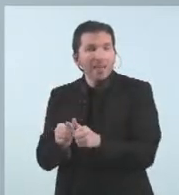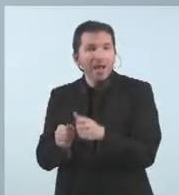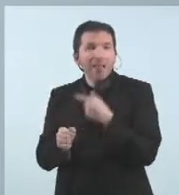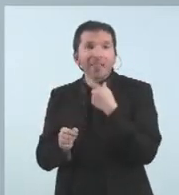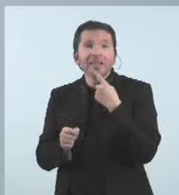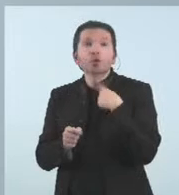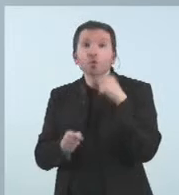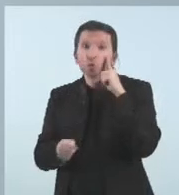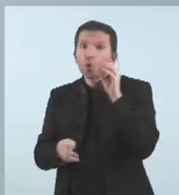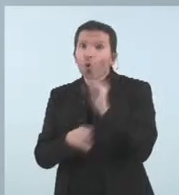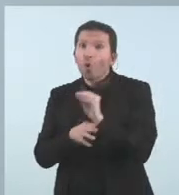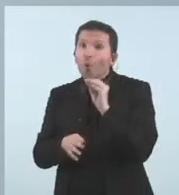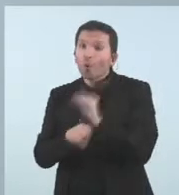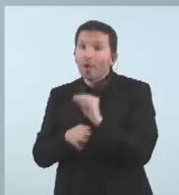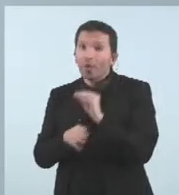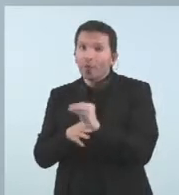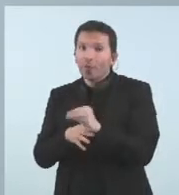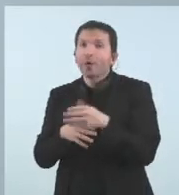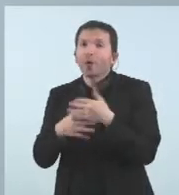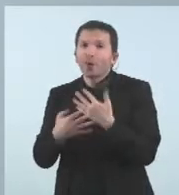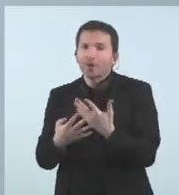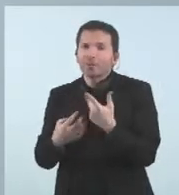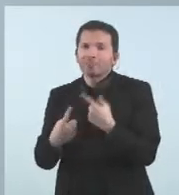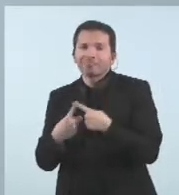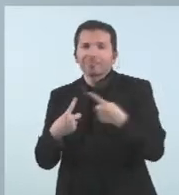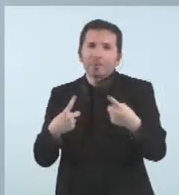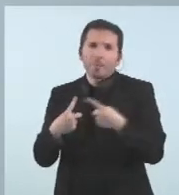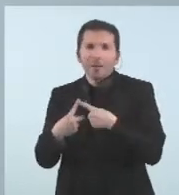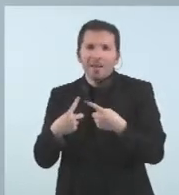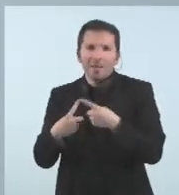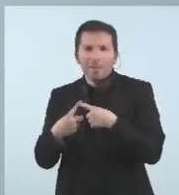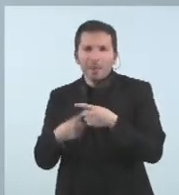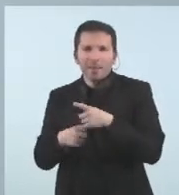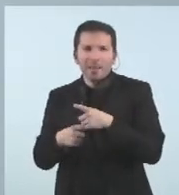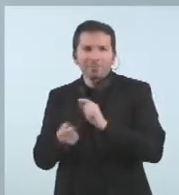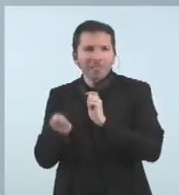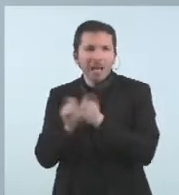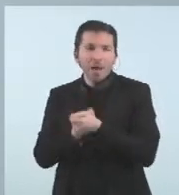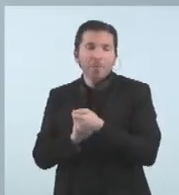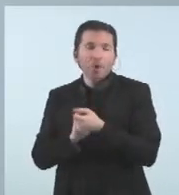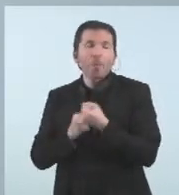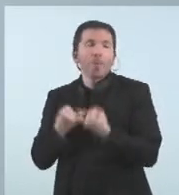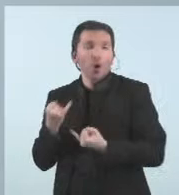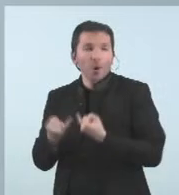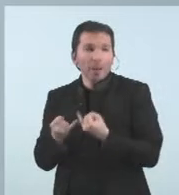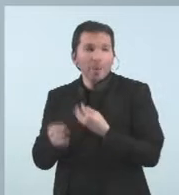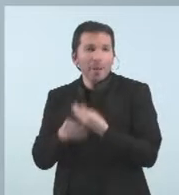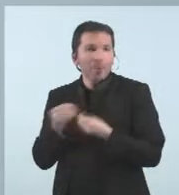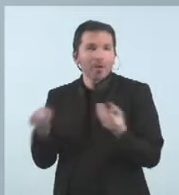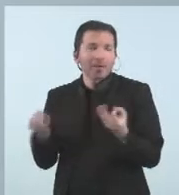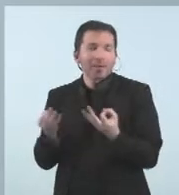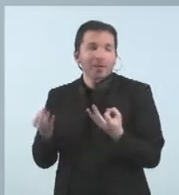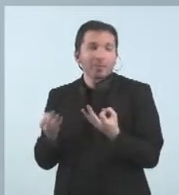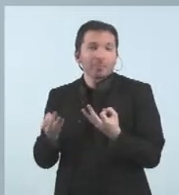gran risc i molts canvis i problemes en els desplaçaments el que fa és que la dotació pressupostària